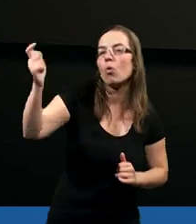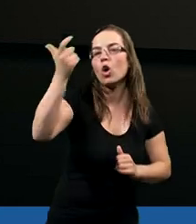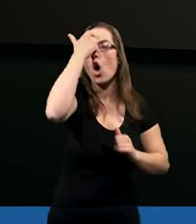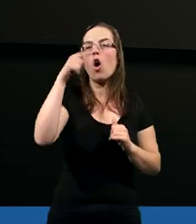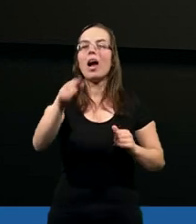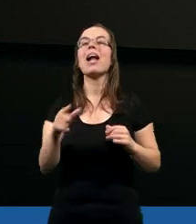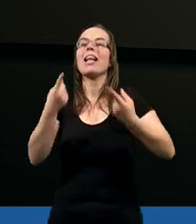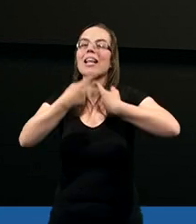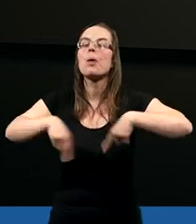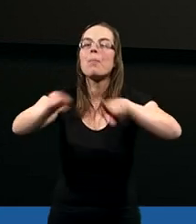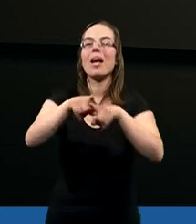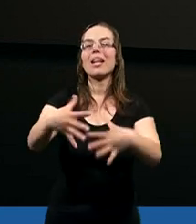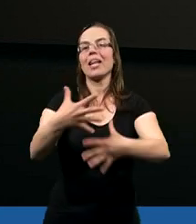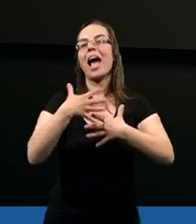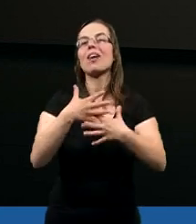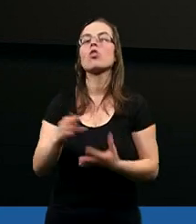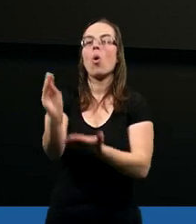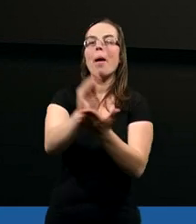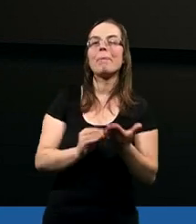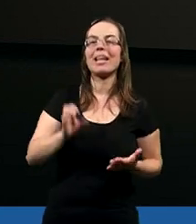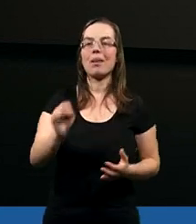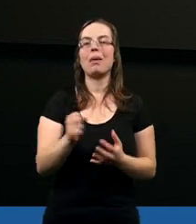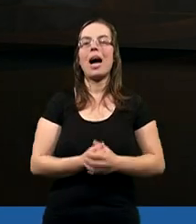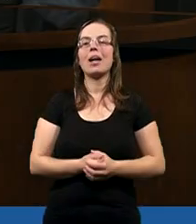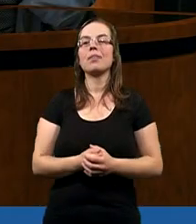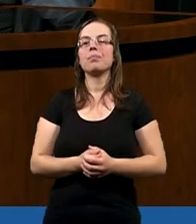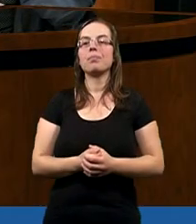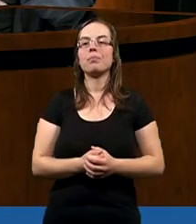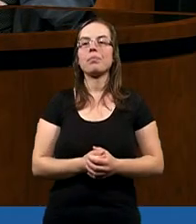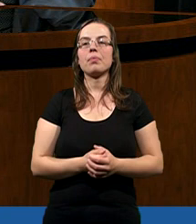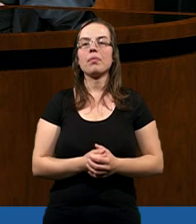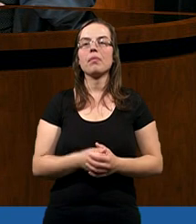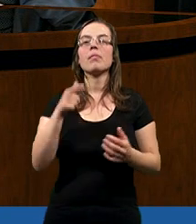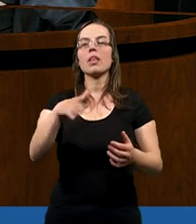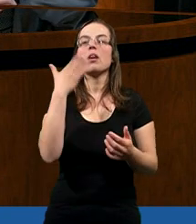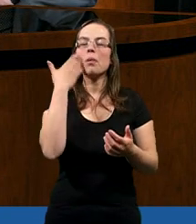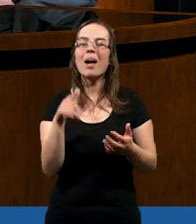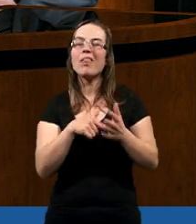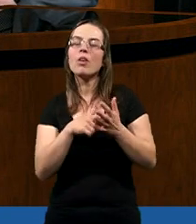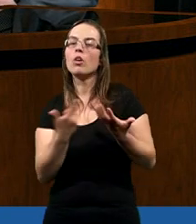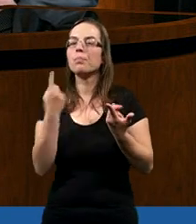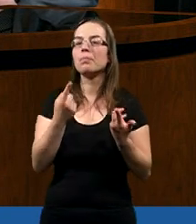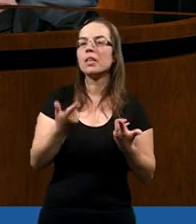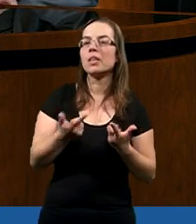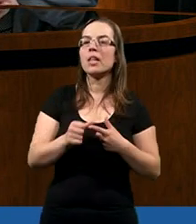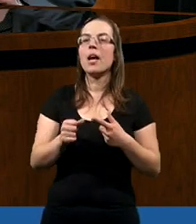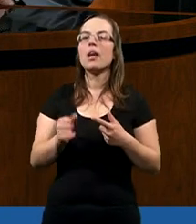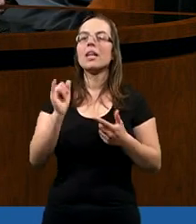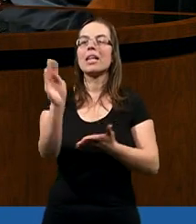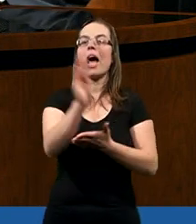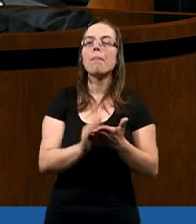rolę spełniają natchnione pisma? Tych tekstów jest bardzo dużo. Apostoł Piotr